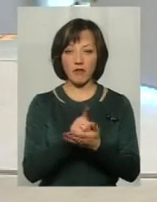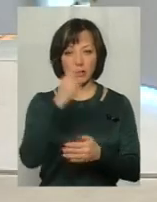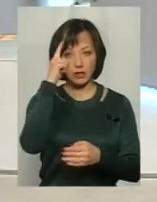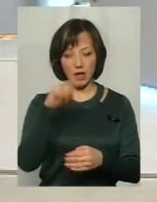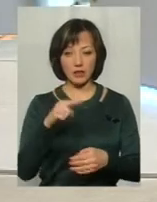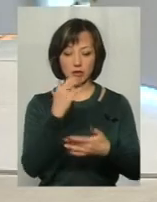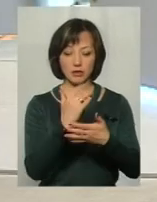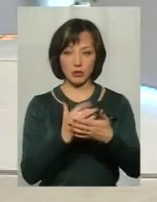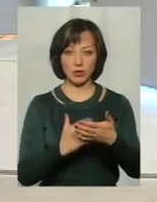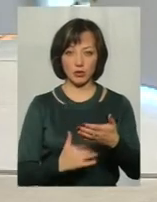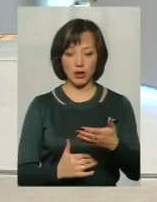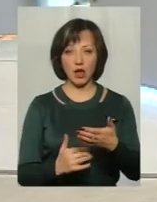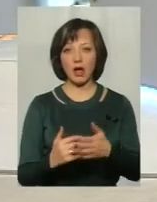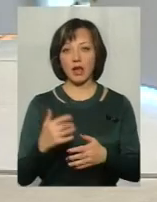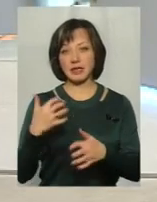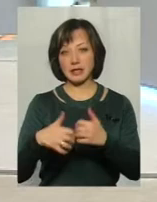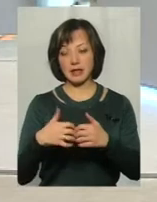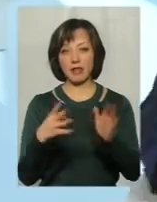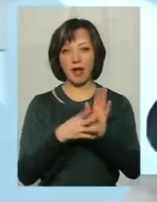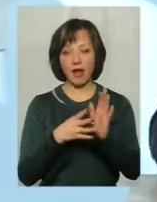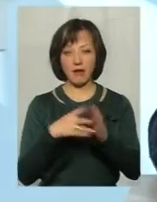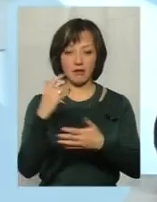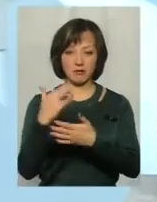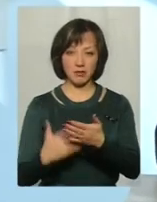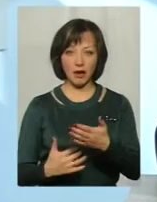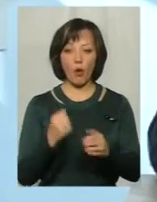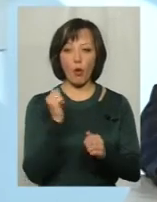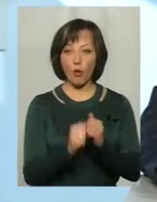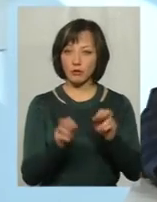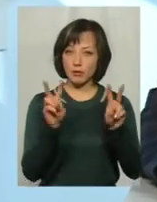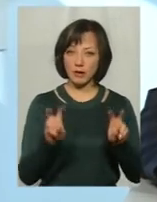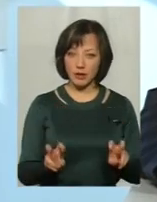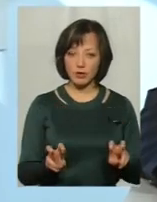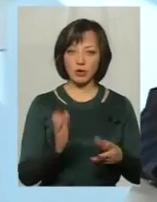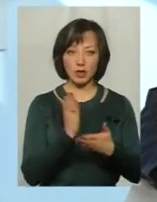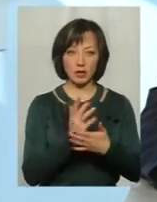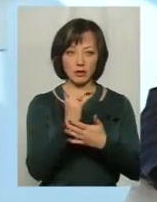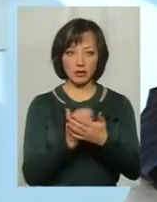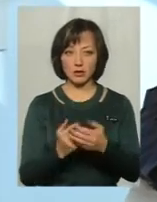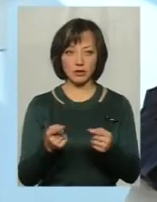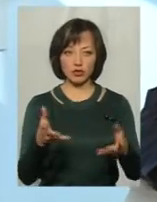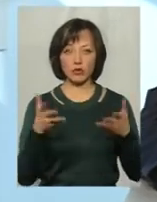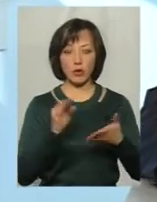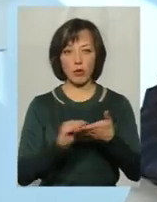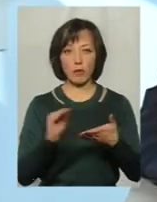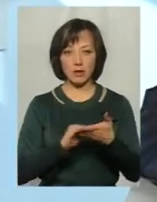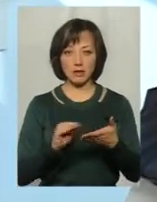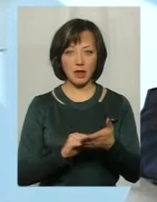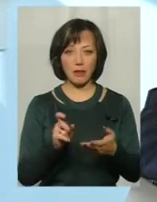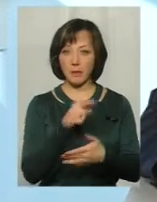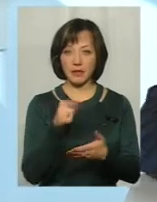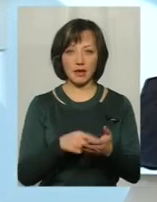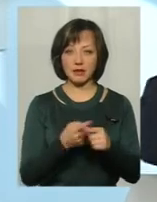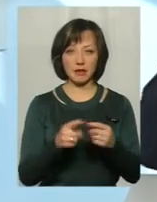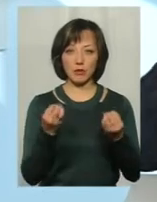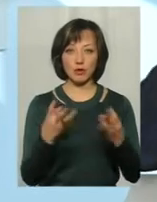вміти знати, робити то-то-то. На оцінку 9, то-то-то. По кожному предмету, на 10, 11, 12, все чітко прописано. Не питання, це